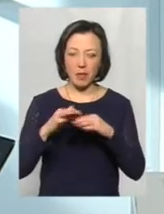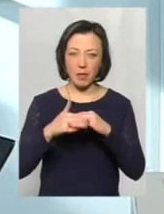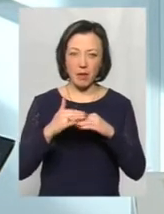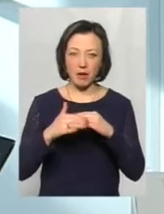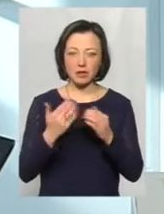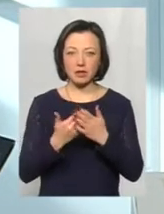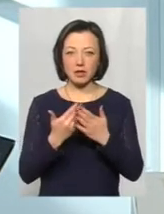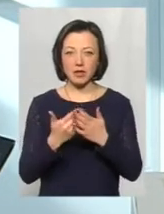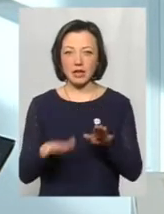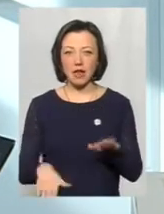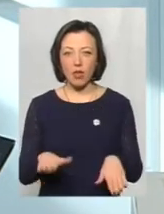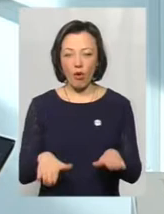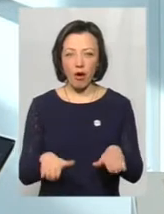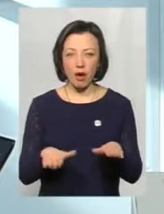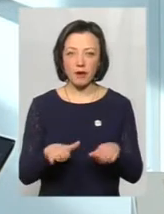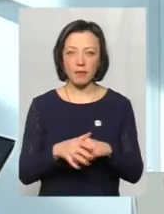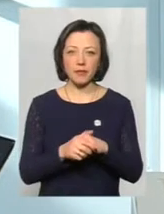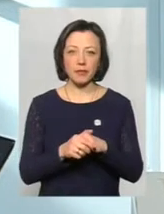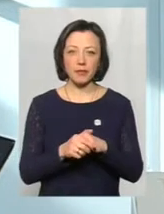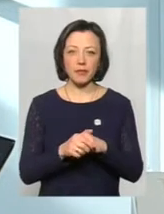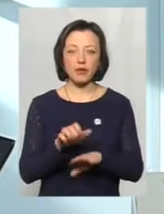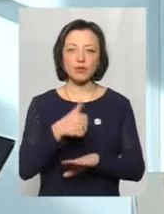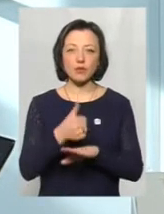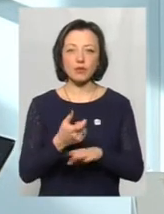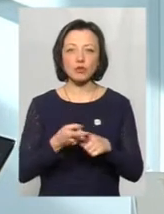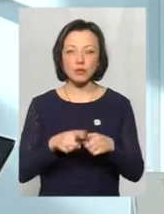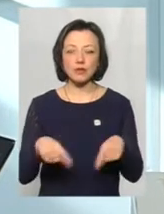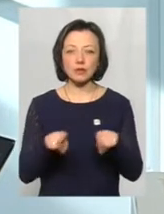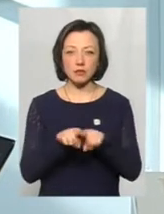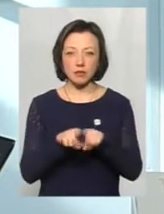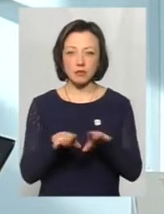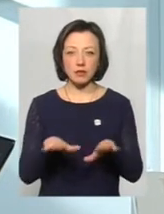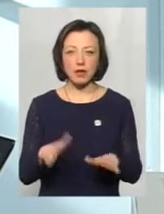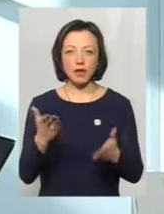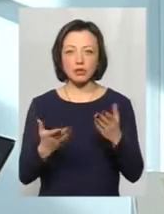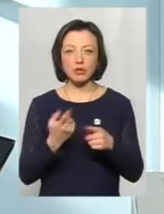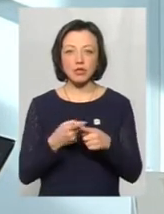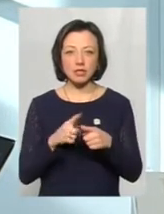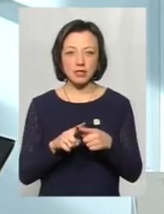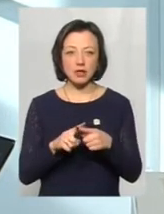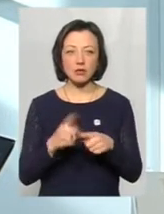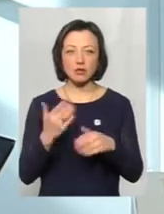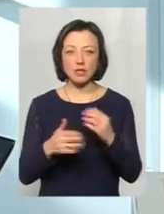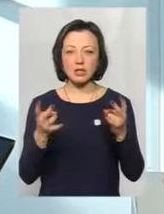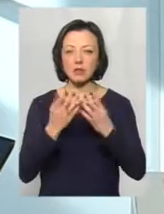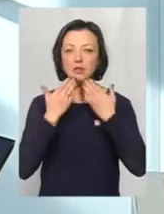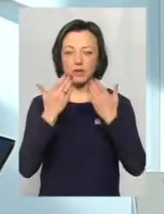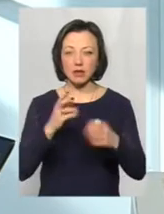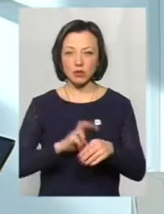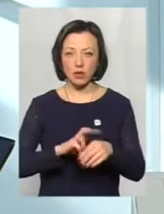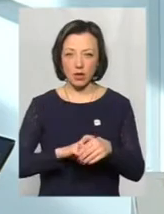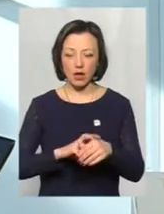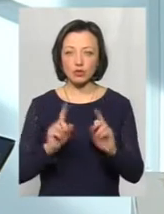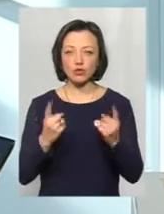наприклад, чи на пальчиках ніг. В основному це так, в таких місцях. Це вже треба звертатись до лікаря,